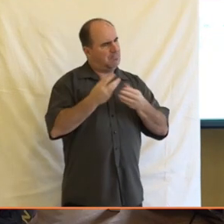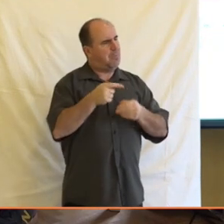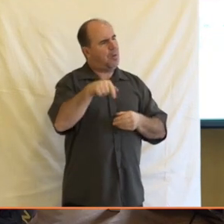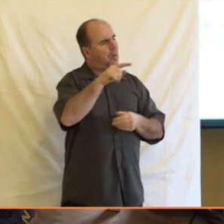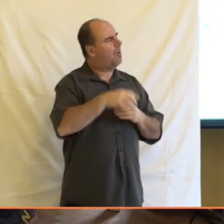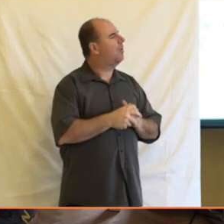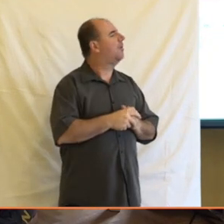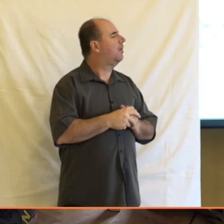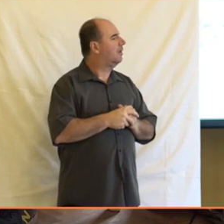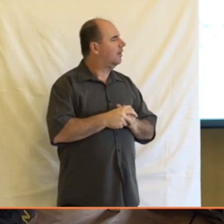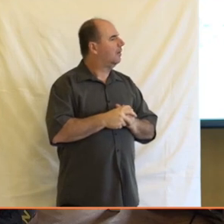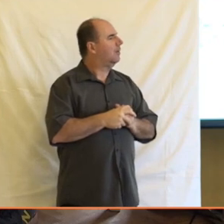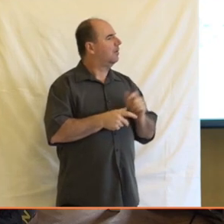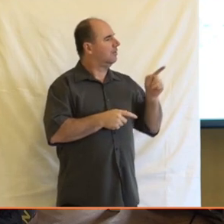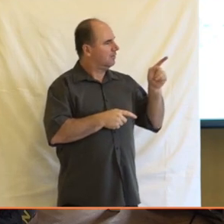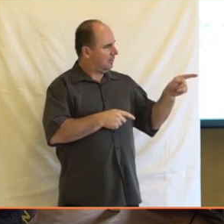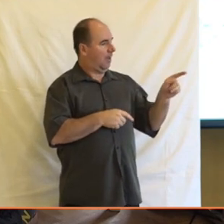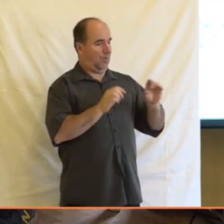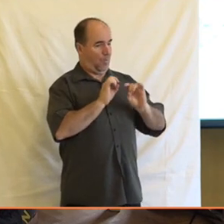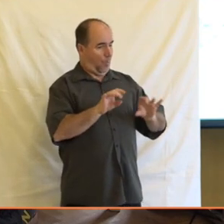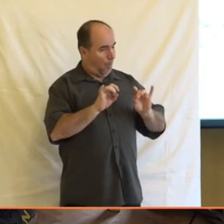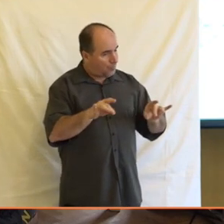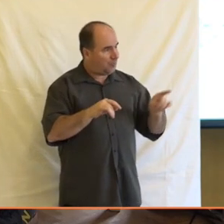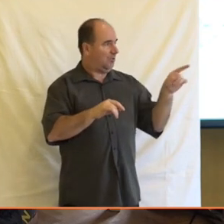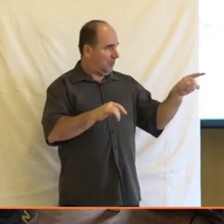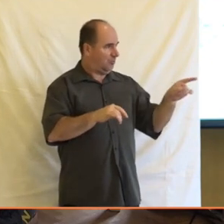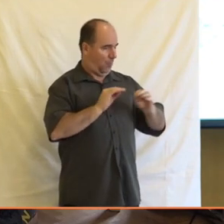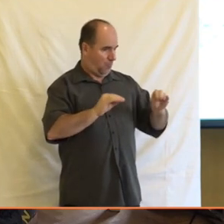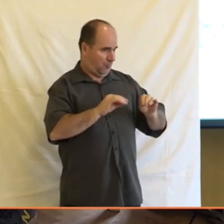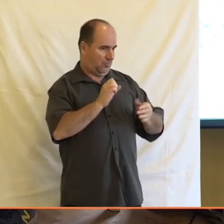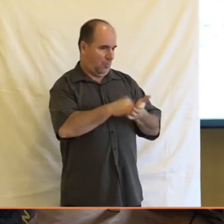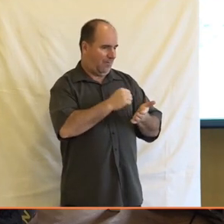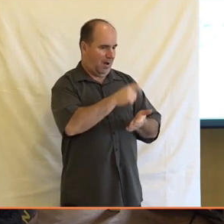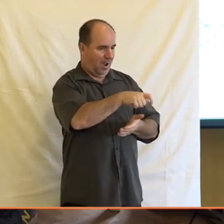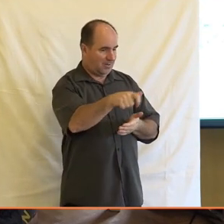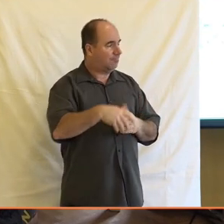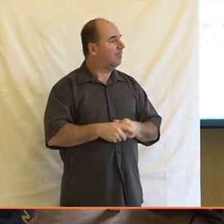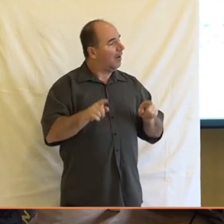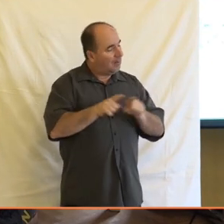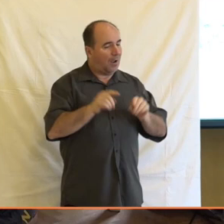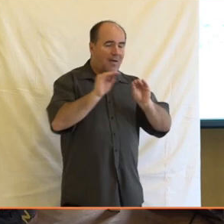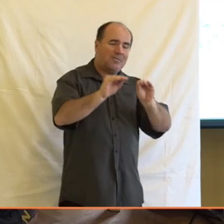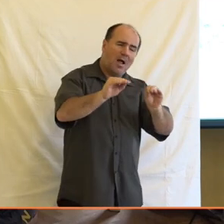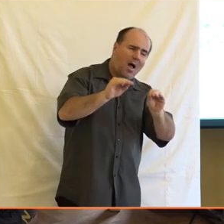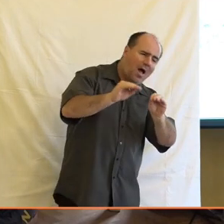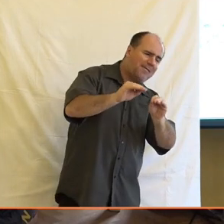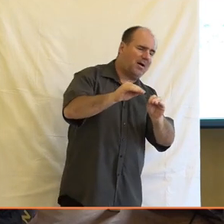učíš tyhle ty věci, snažíš se i nějakým způsobem edukovat svoje kolegy, třeba co se týče